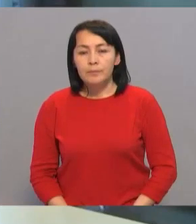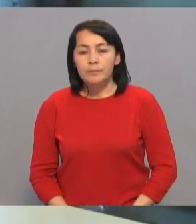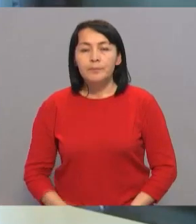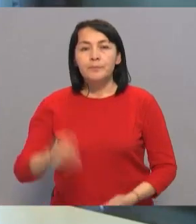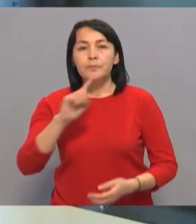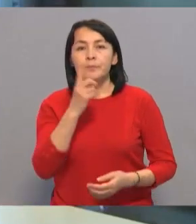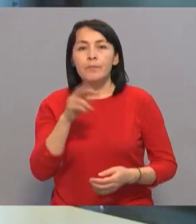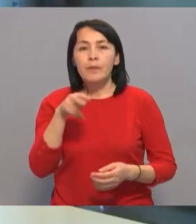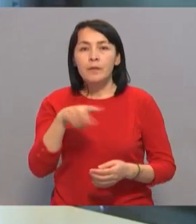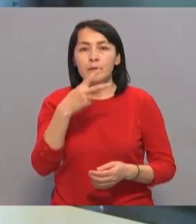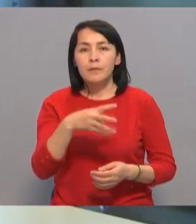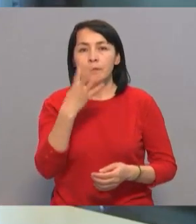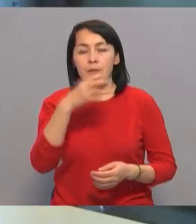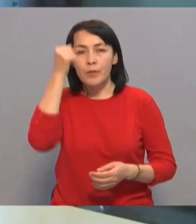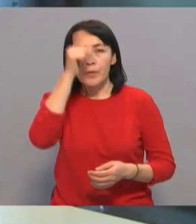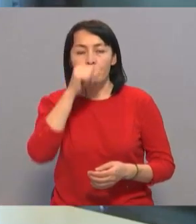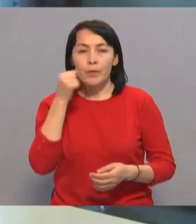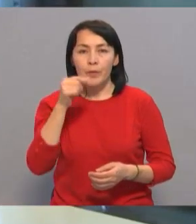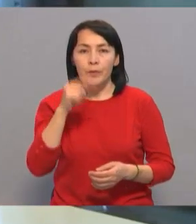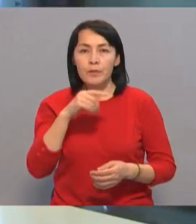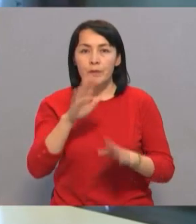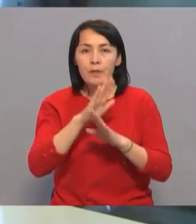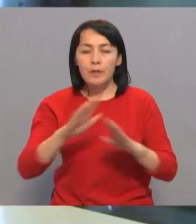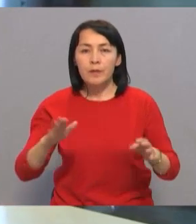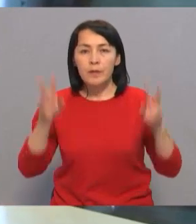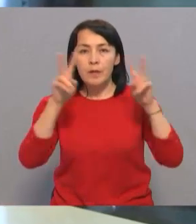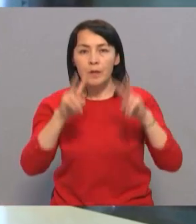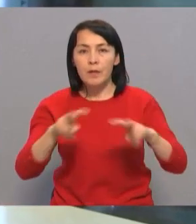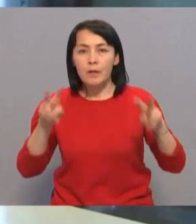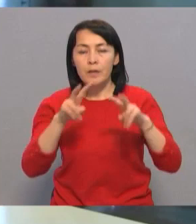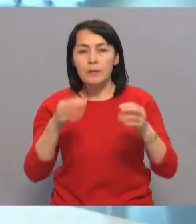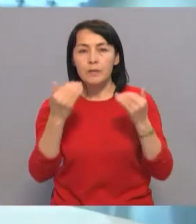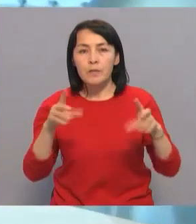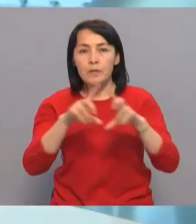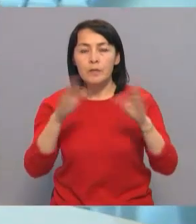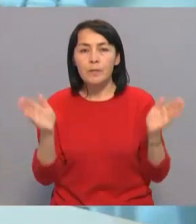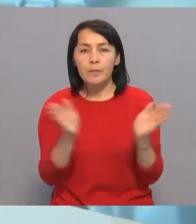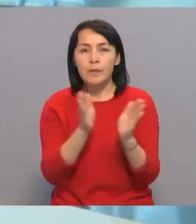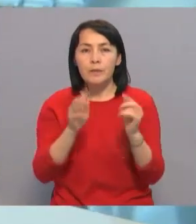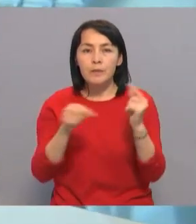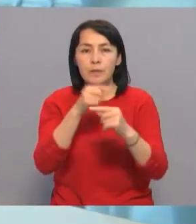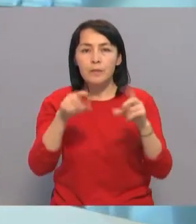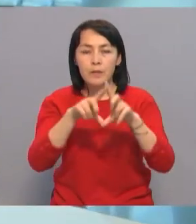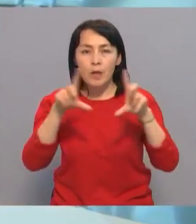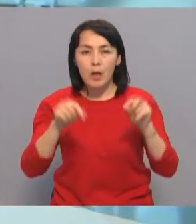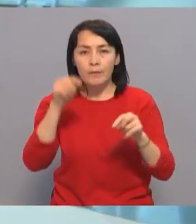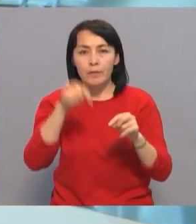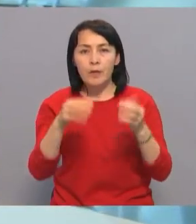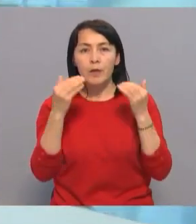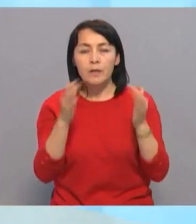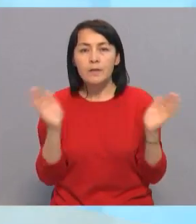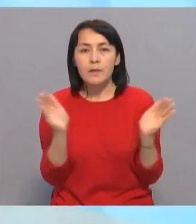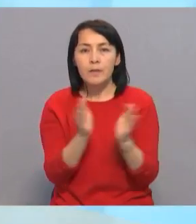С 1 января 2024 года отменен мораторий на проверки субъектов малого предпринимательства, в том числе